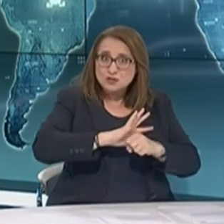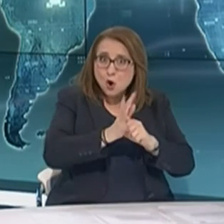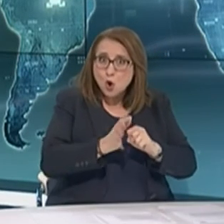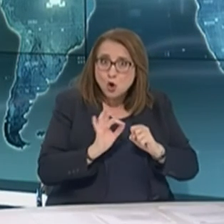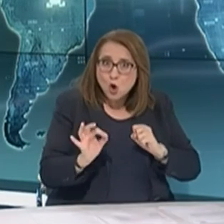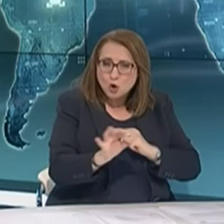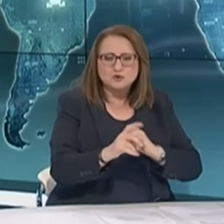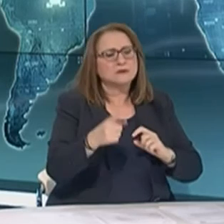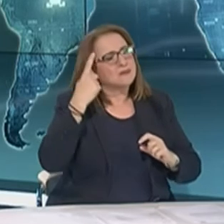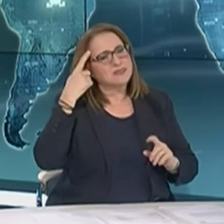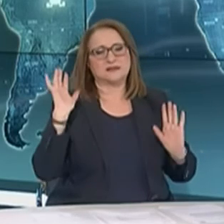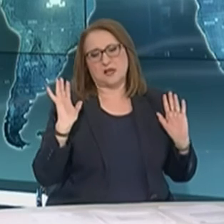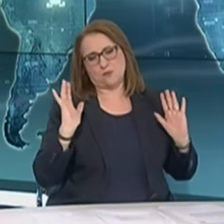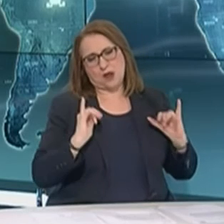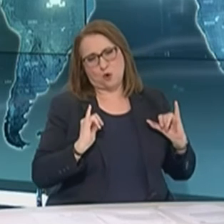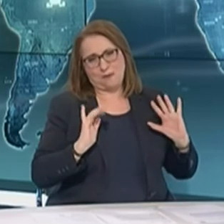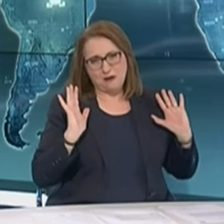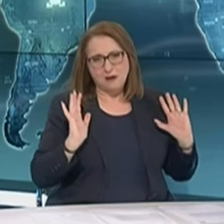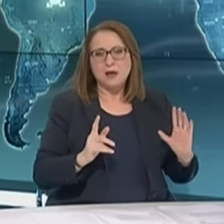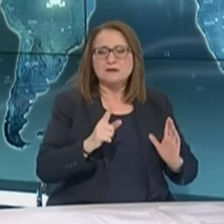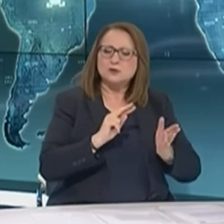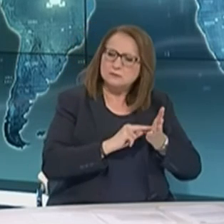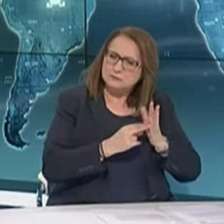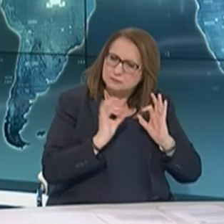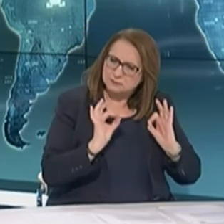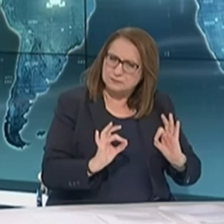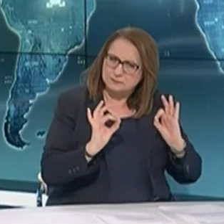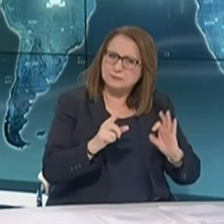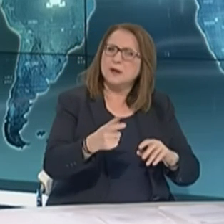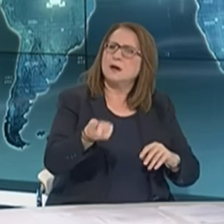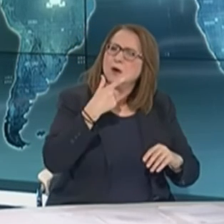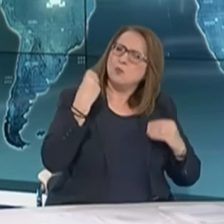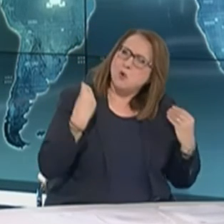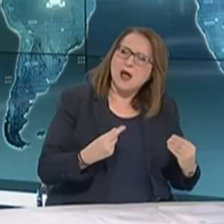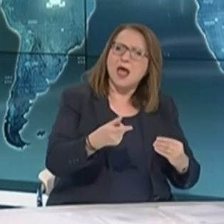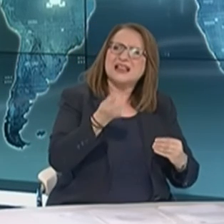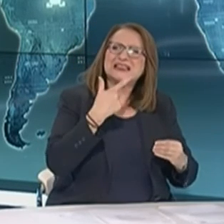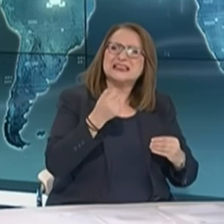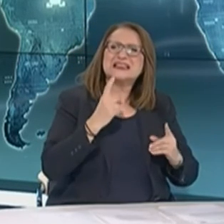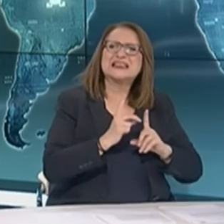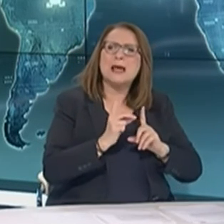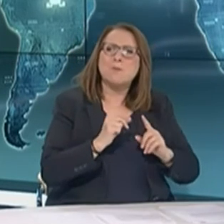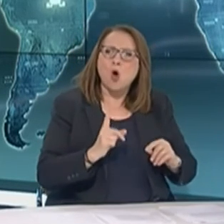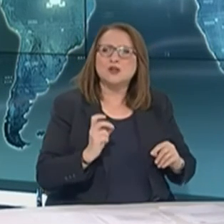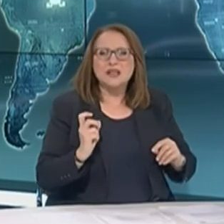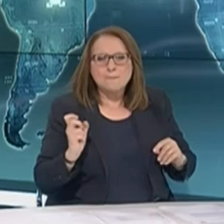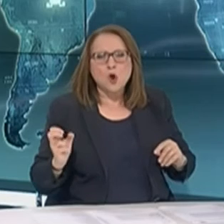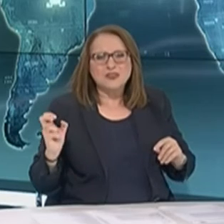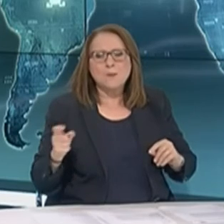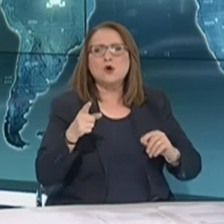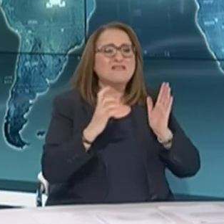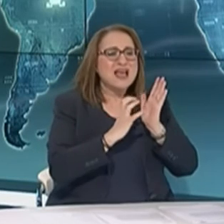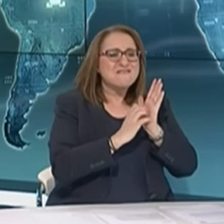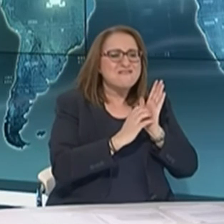λοιπόν προσοχή, αυτοσυγκράτηση, μπορούμε να χρησιμοποιούμε παρακέτα μόλι και να περιμένουμε τα νέα δεδομένα για τα Μίστερο Διαντιφλεγμονόδη.